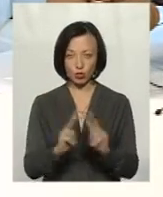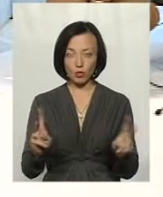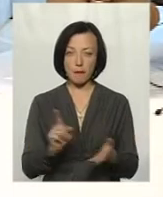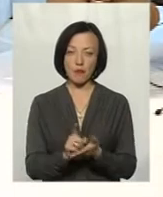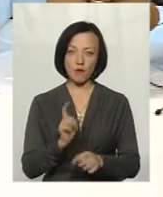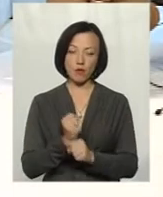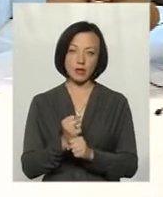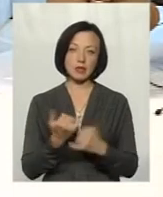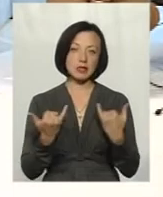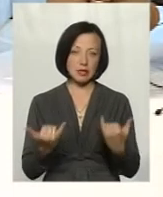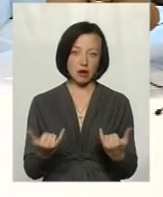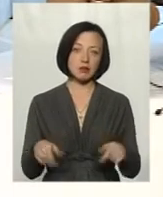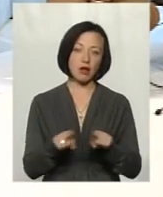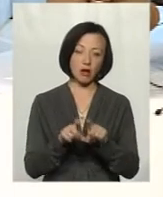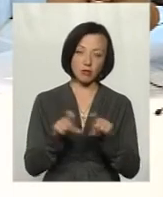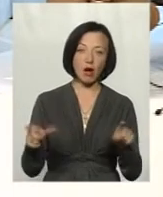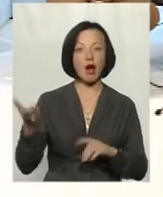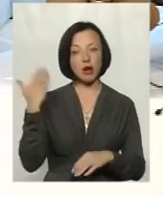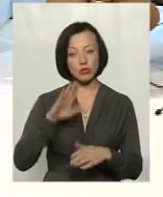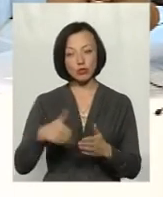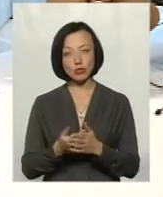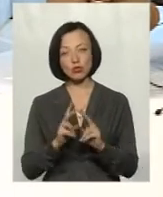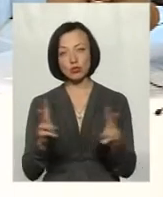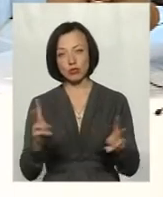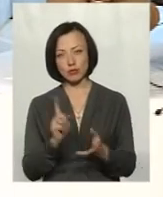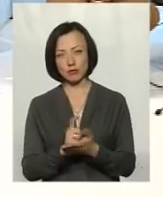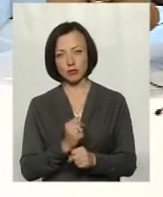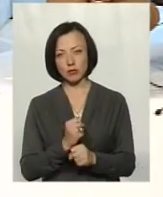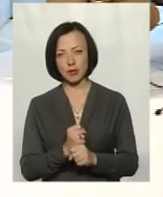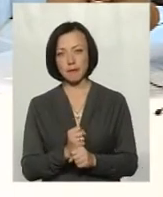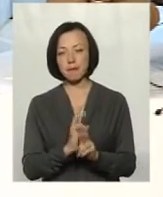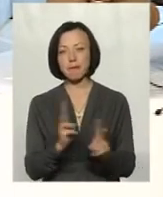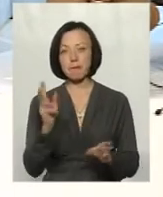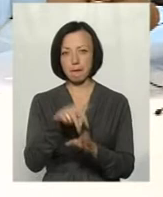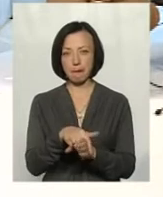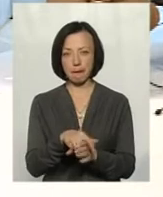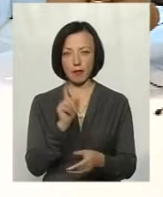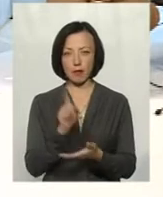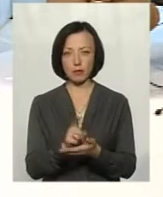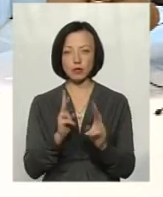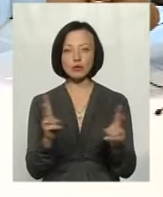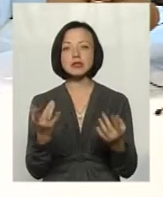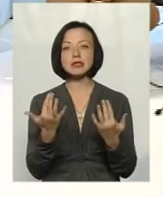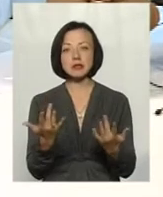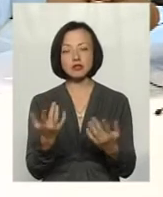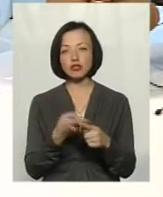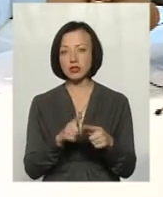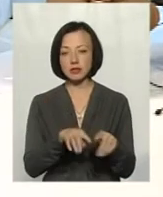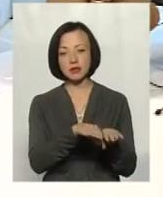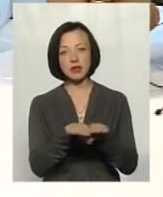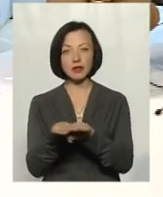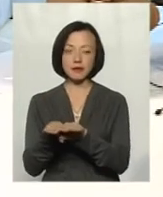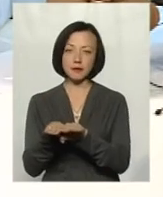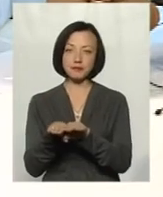хто мав? Тут зараз така структура. А до того, хто це мав робити? На кому лежали повноваження? Чи це на рівні